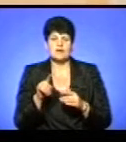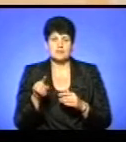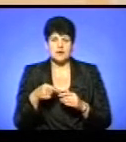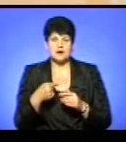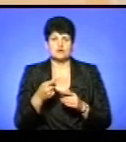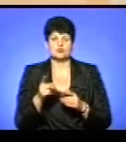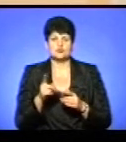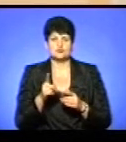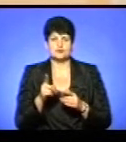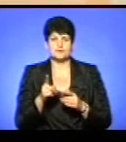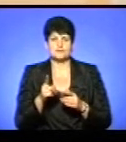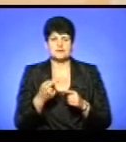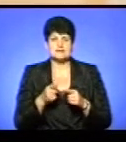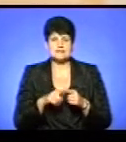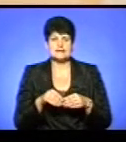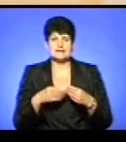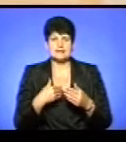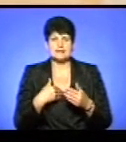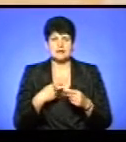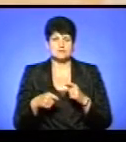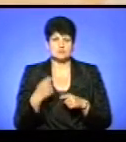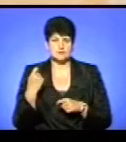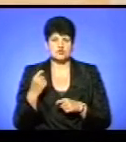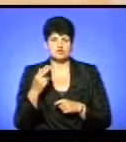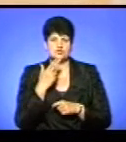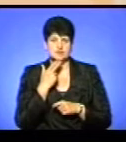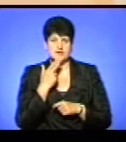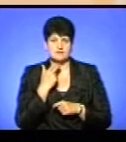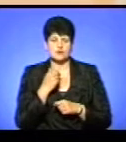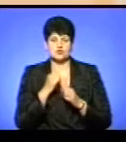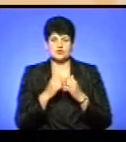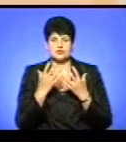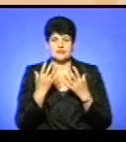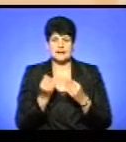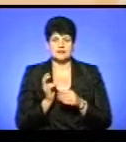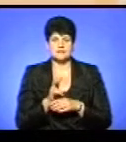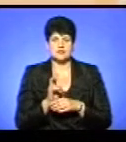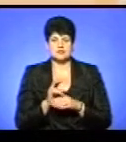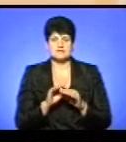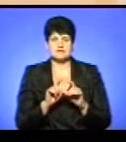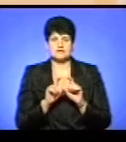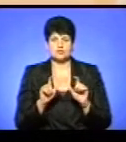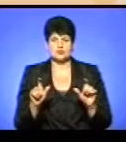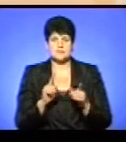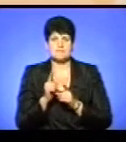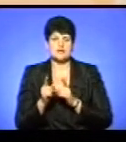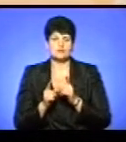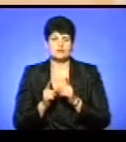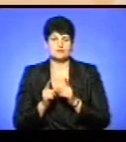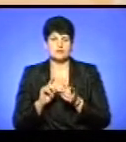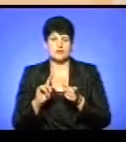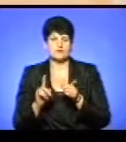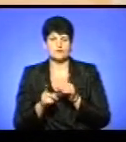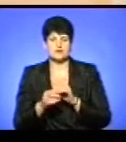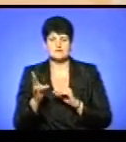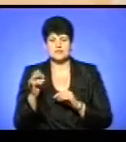моральні і матеріальної шкоди. Ще дня щоденний візит у наші садочки притворився на